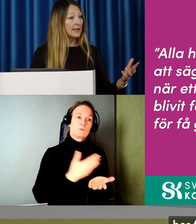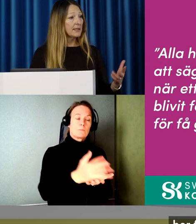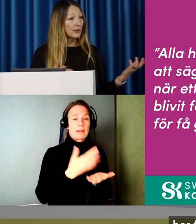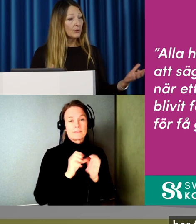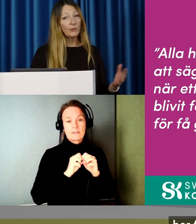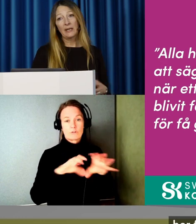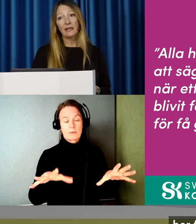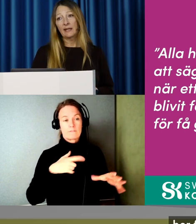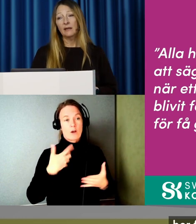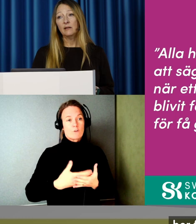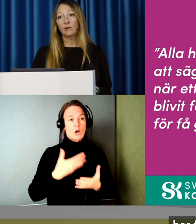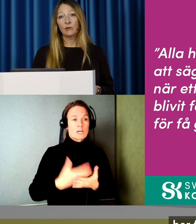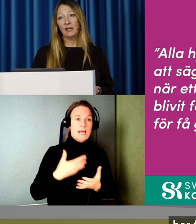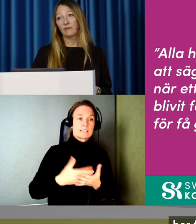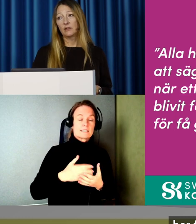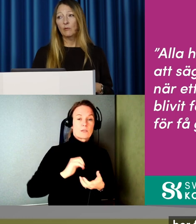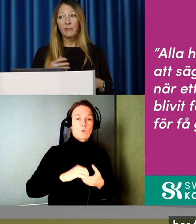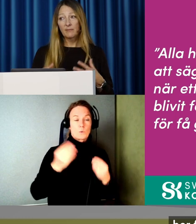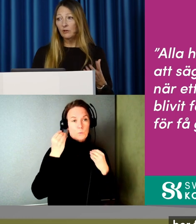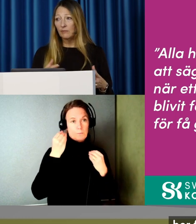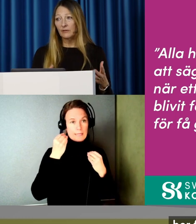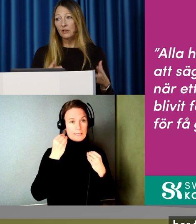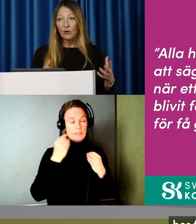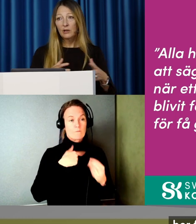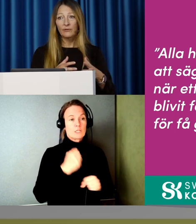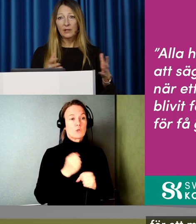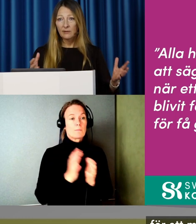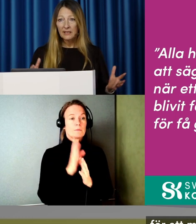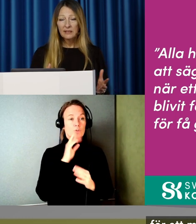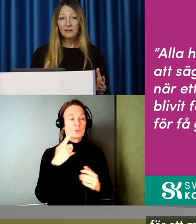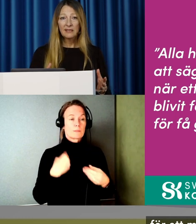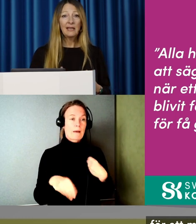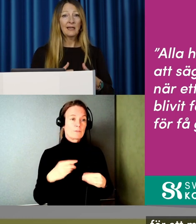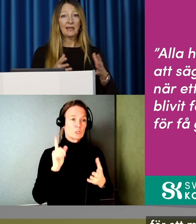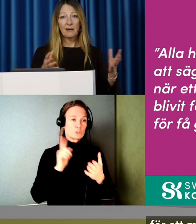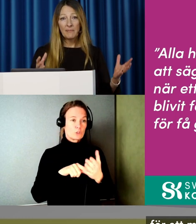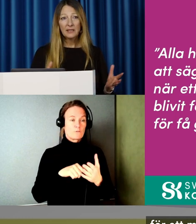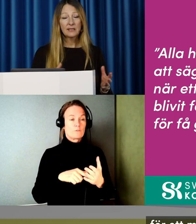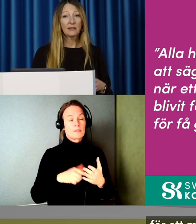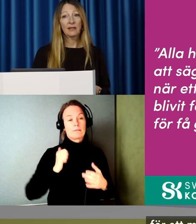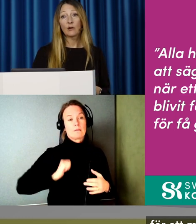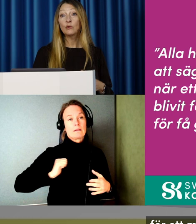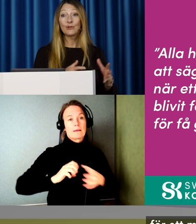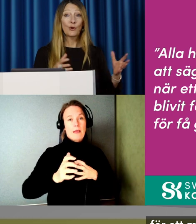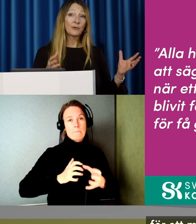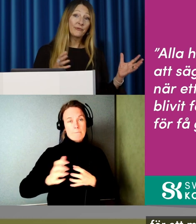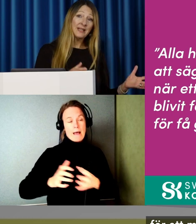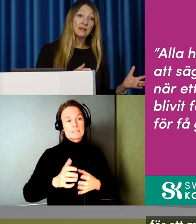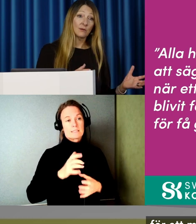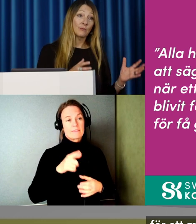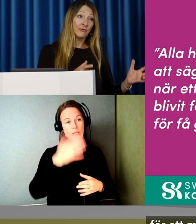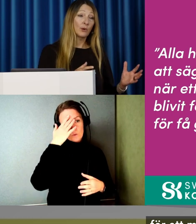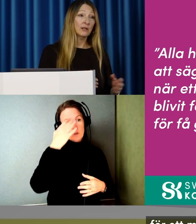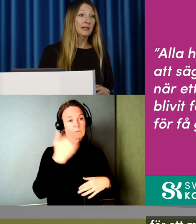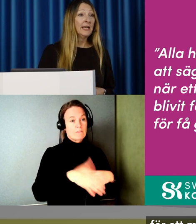Har föreläsningar och utbildningar och även jobbar med nytt material för att liksom mer tillgänglig anpassa den kunskap som